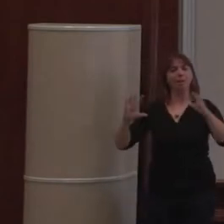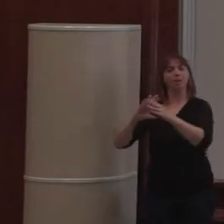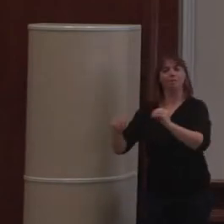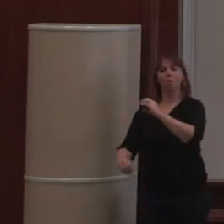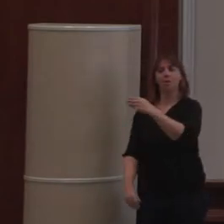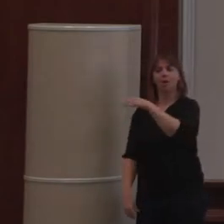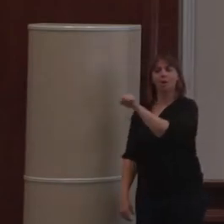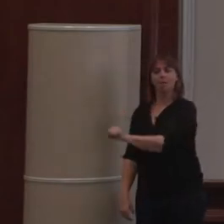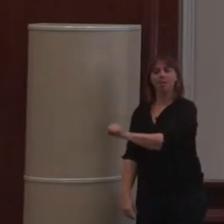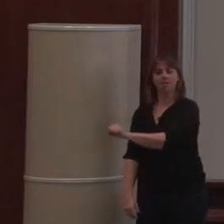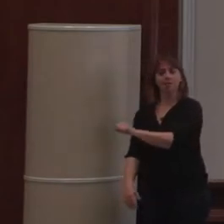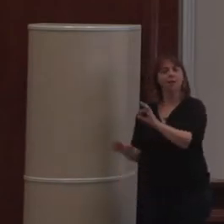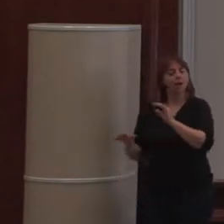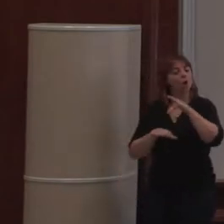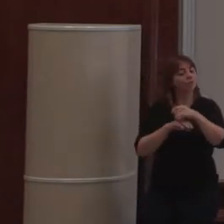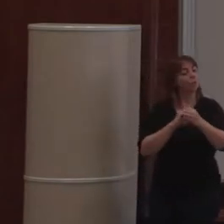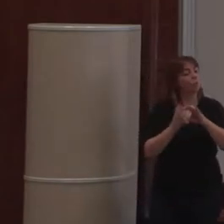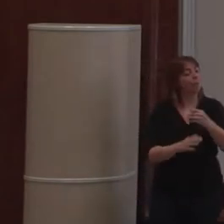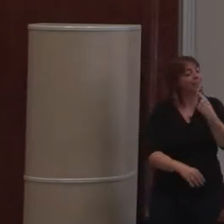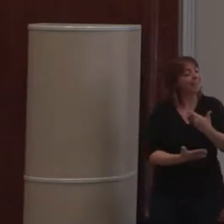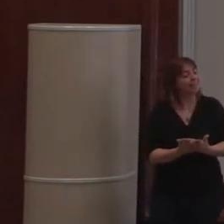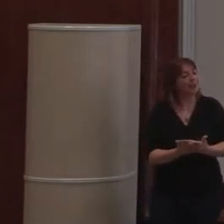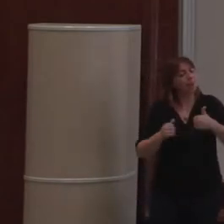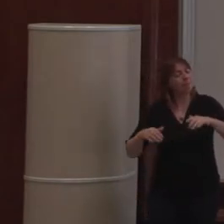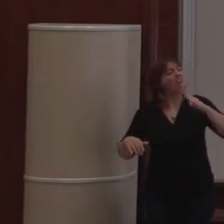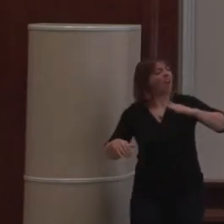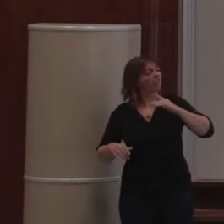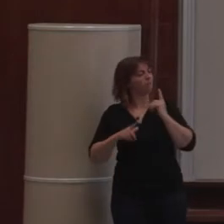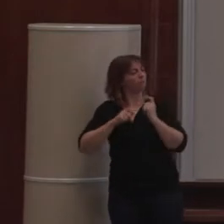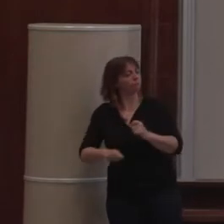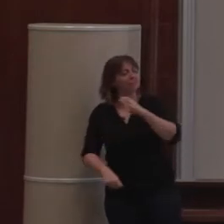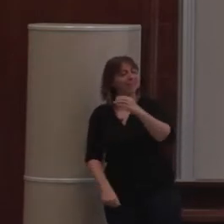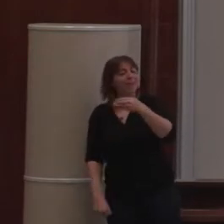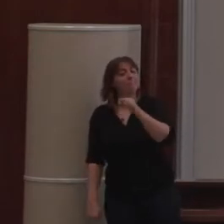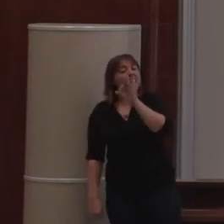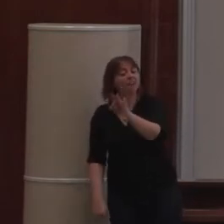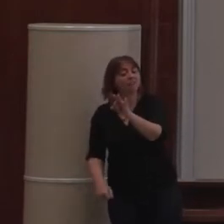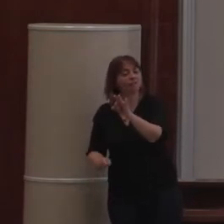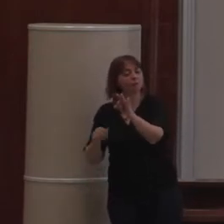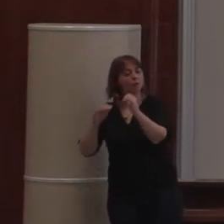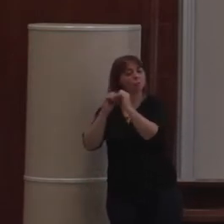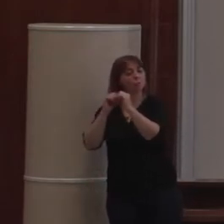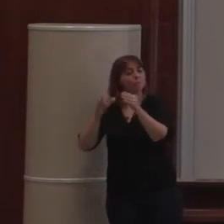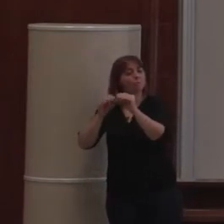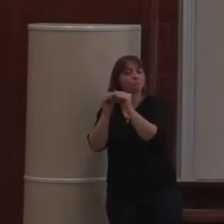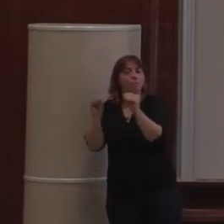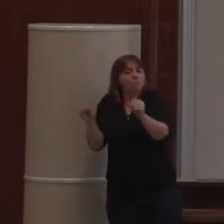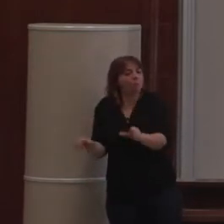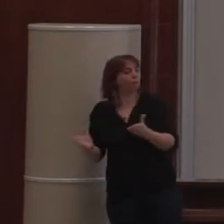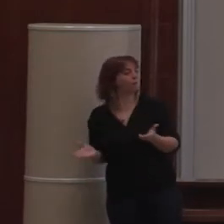Oui, c'est vrai. Alors, le débat...